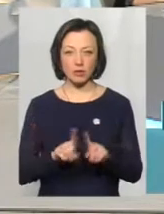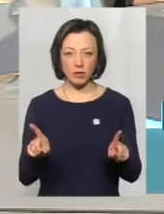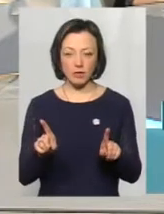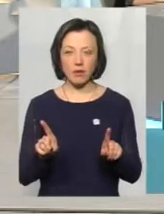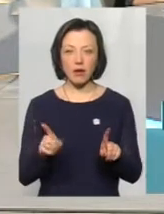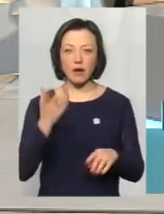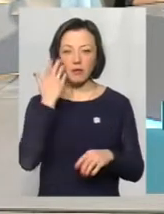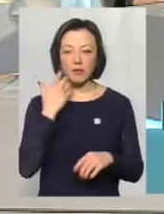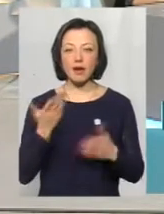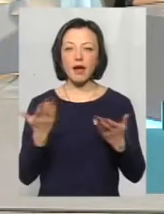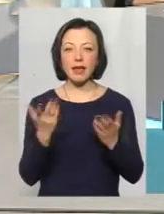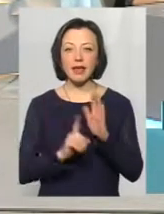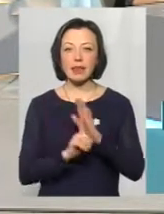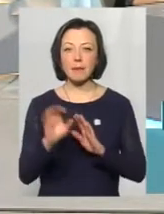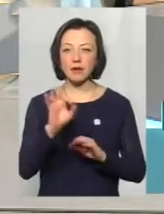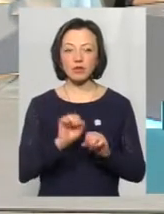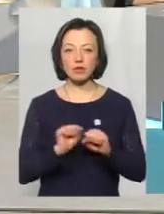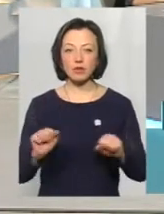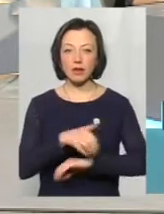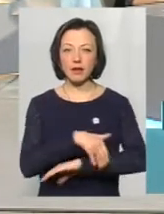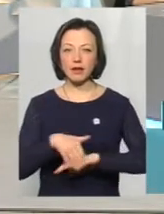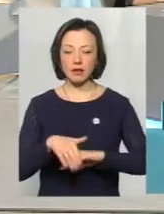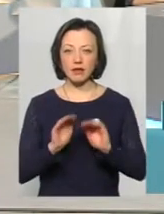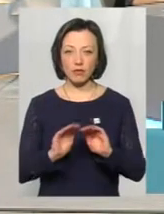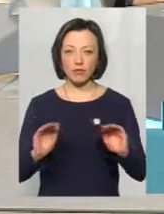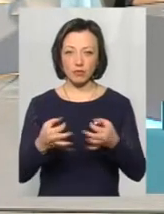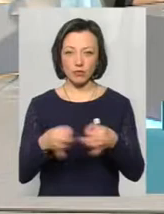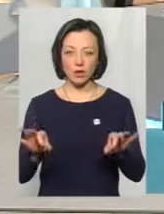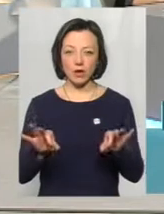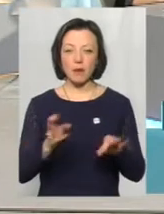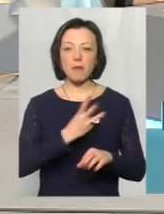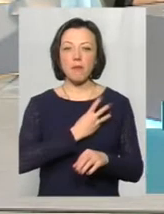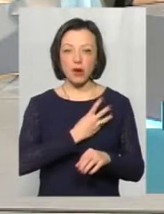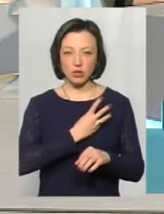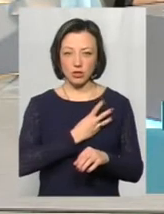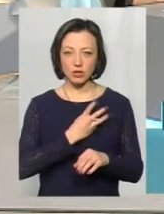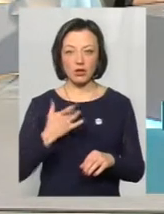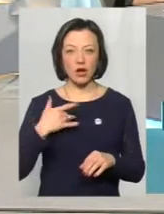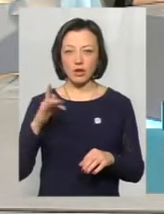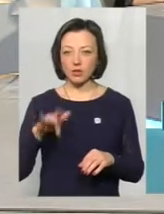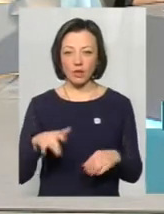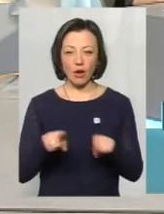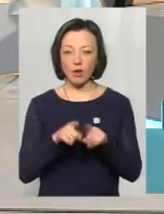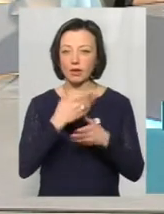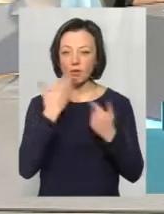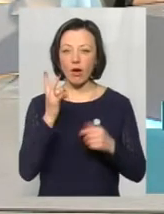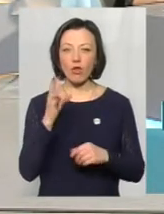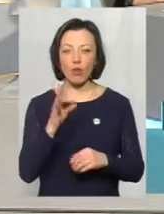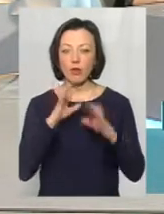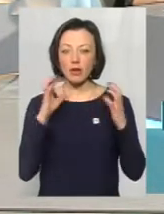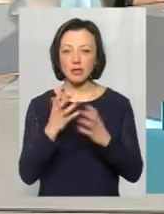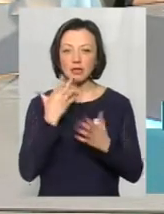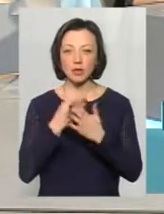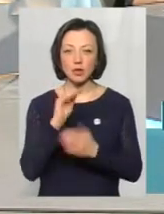при якій температурі не можна дітей пускати на вулицю. Бажано, категоричності такої нема, але щоб вберегти